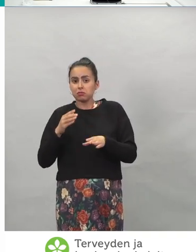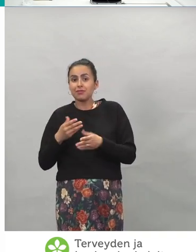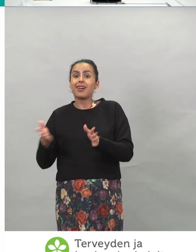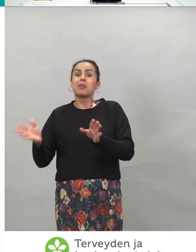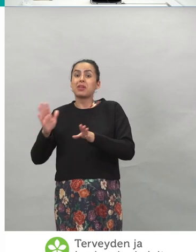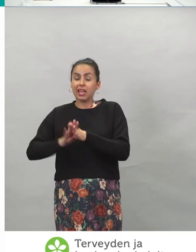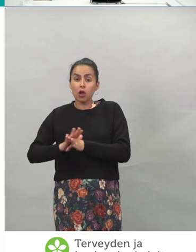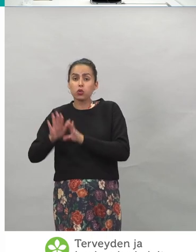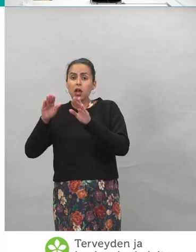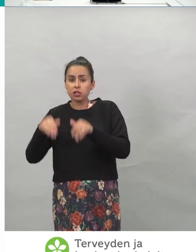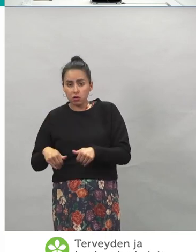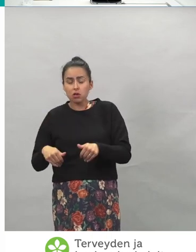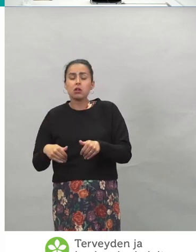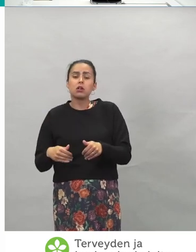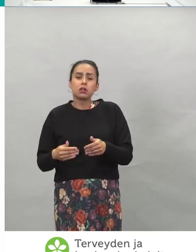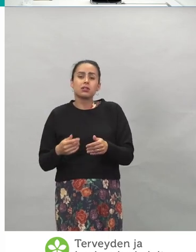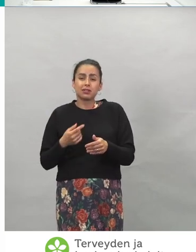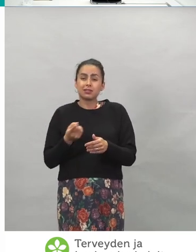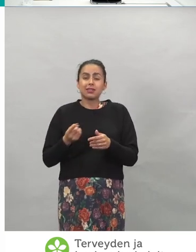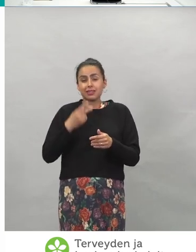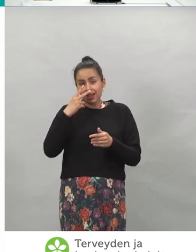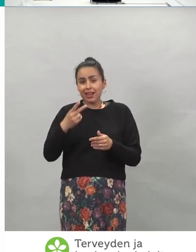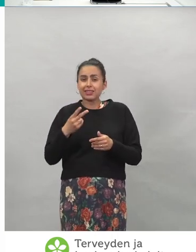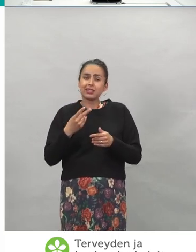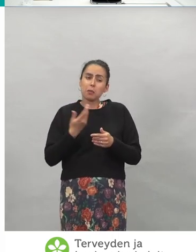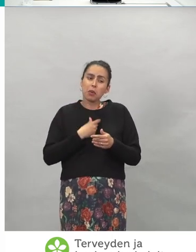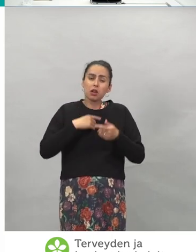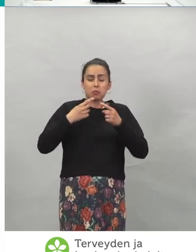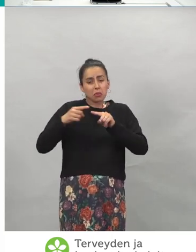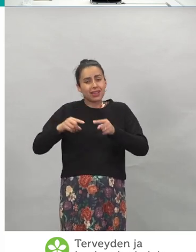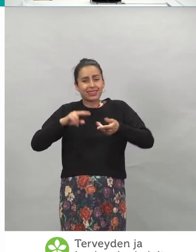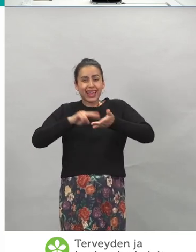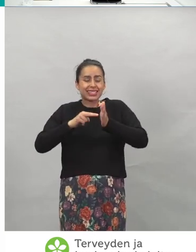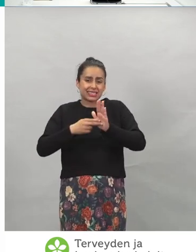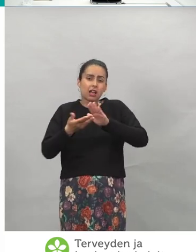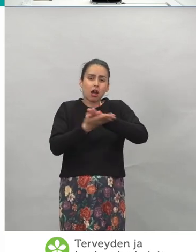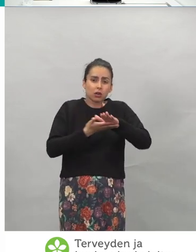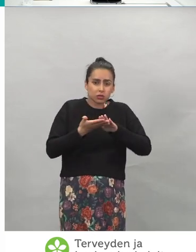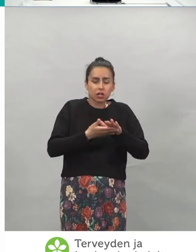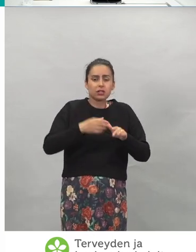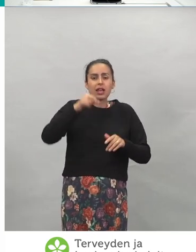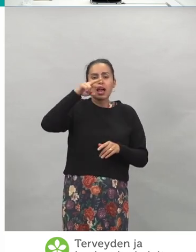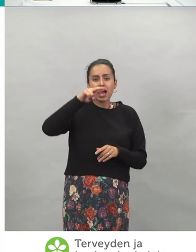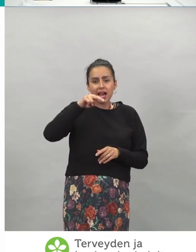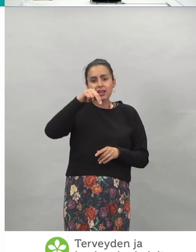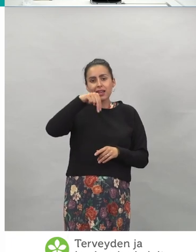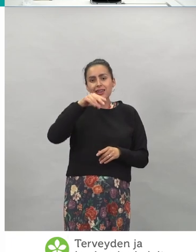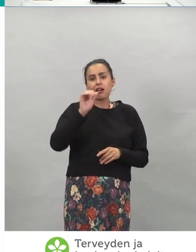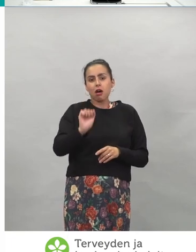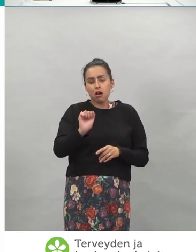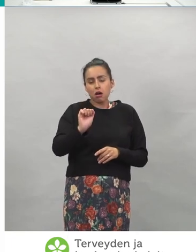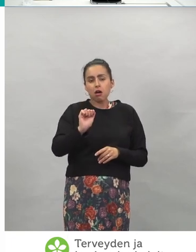Näette, että siellä on hirveästi erilaisia niin sanottuja teknisiä alustoja, että näiden RNA- ja